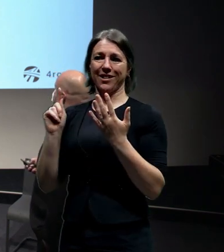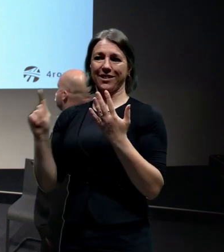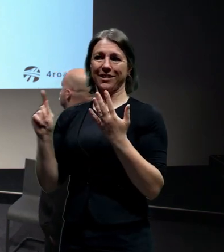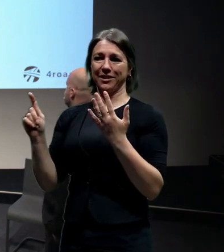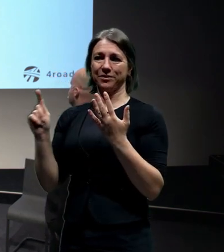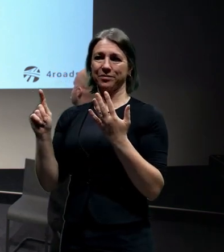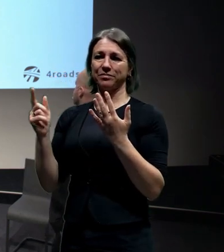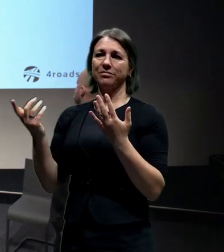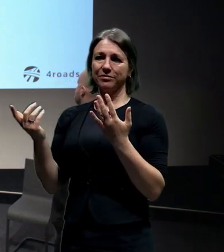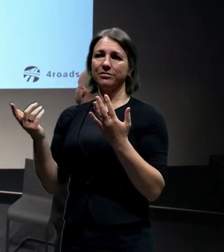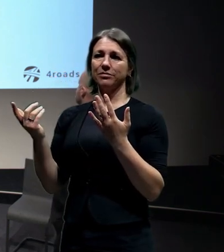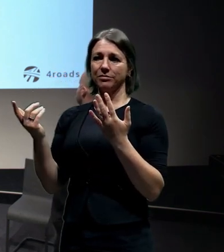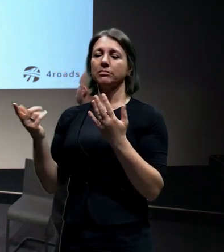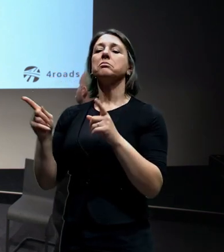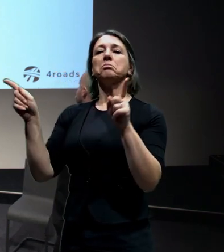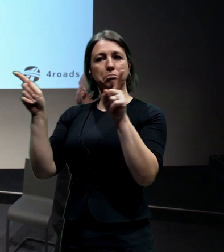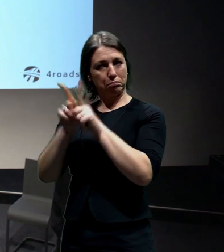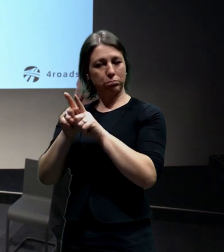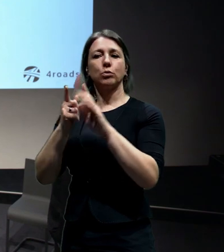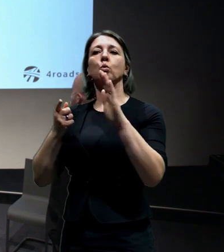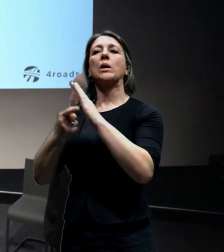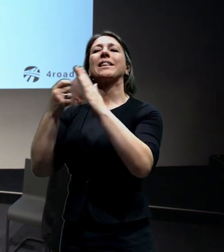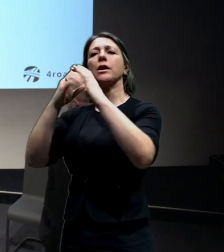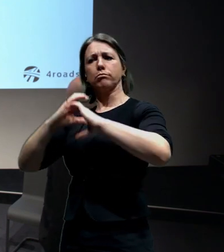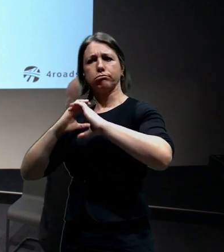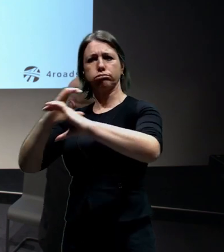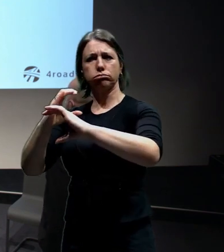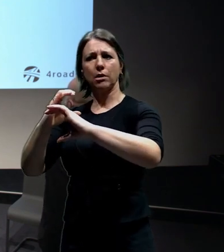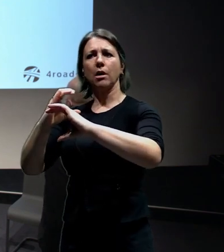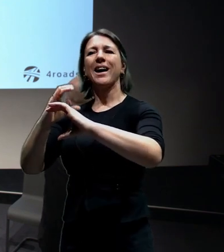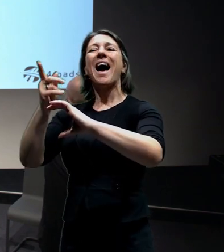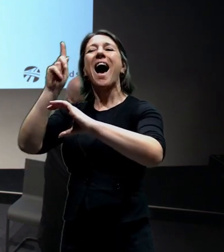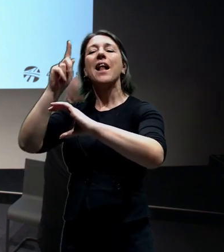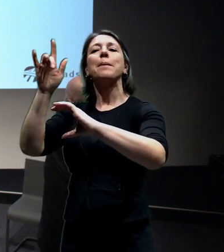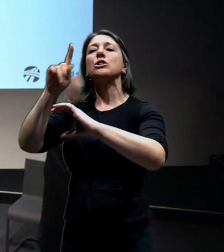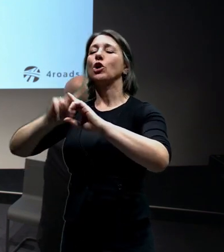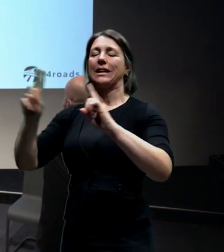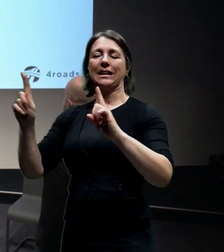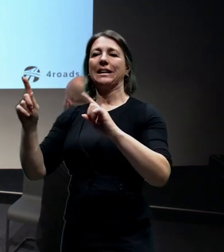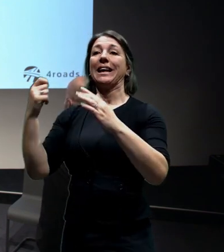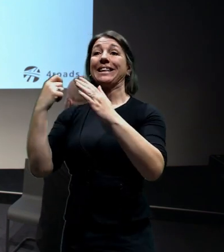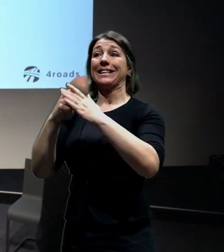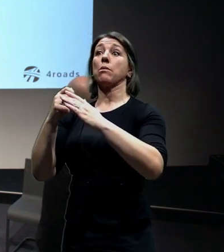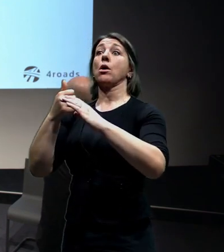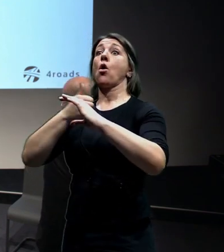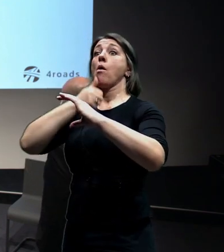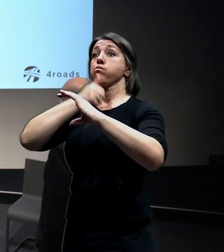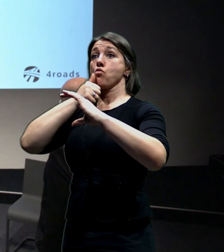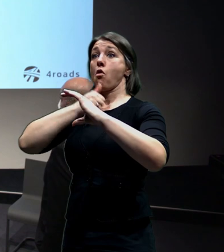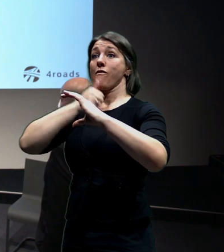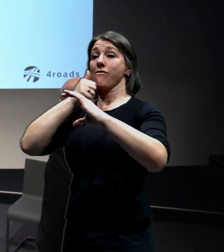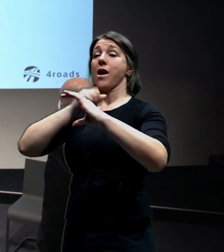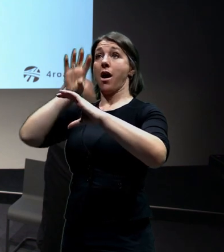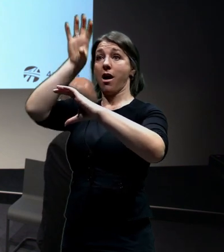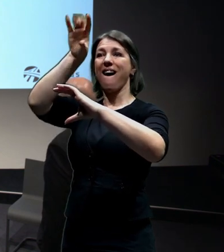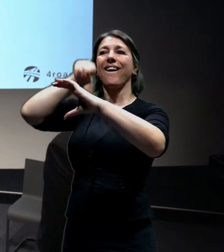To je ražený tunel jižně, respektive pod bílou skálou, ale severně nad Bulovkou. Tady je samozřejmě